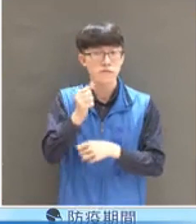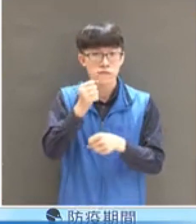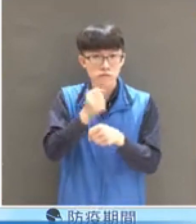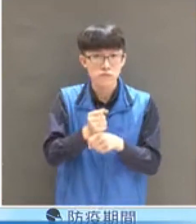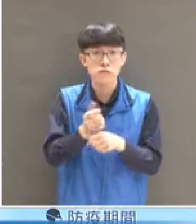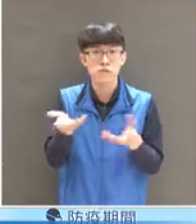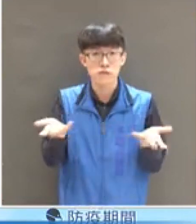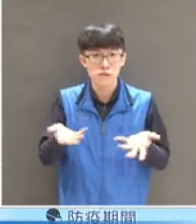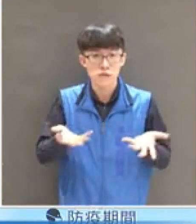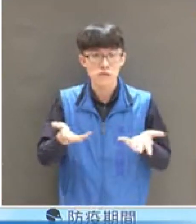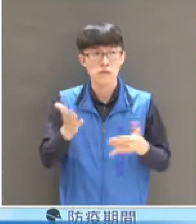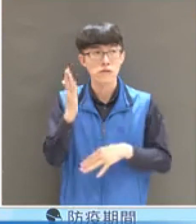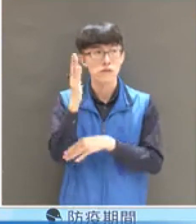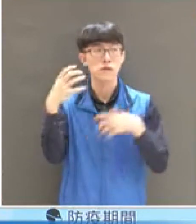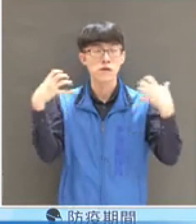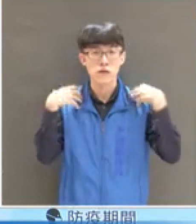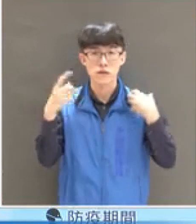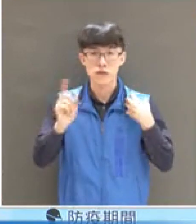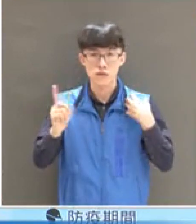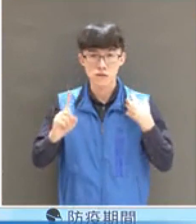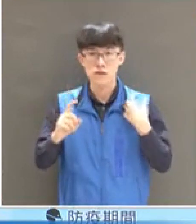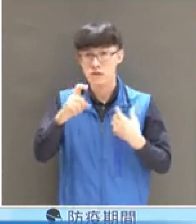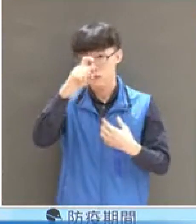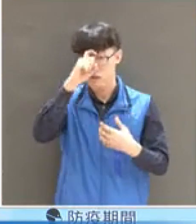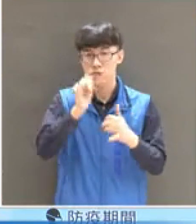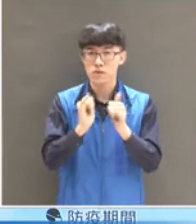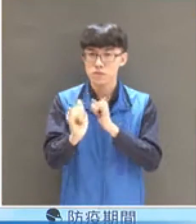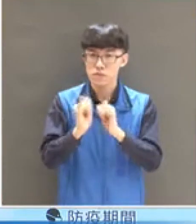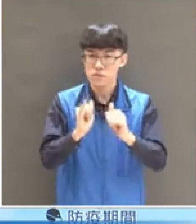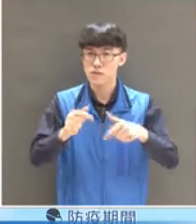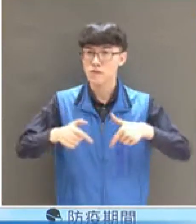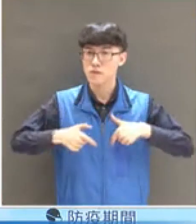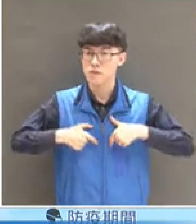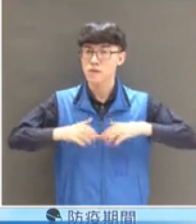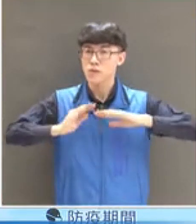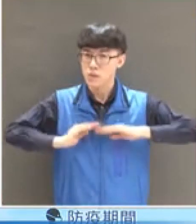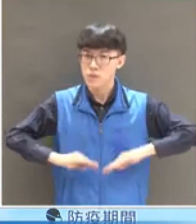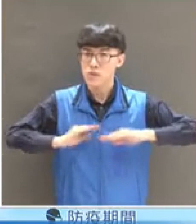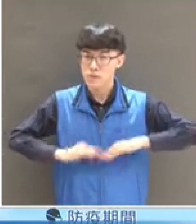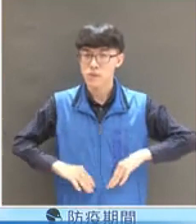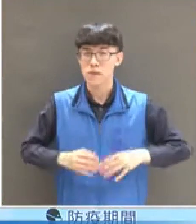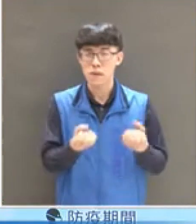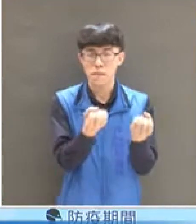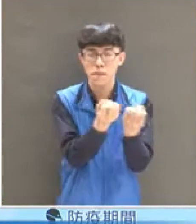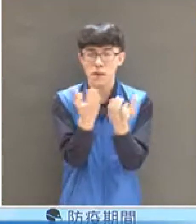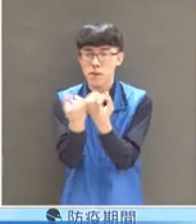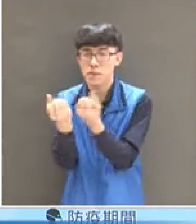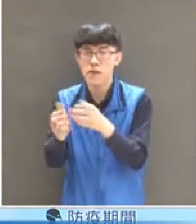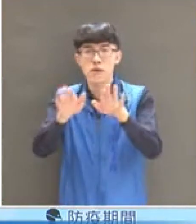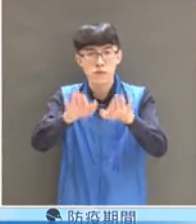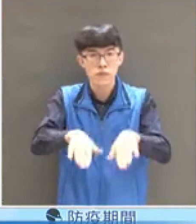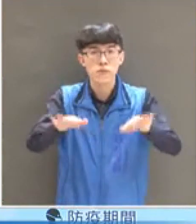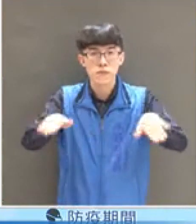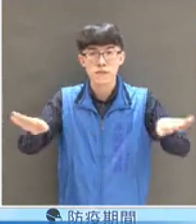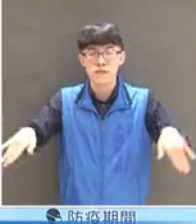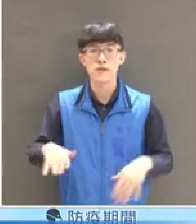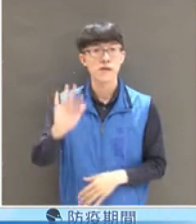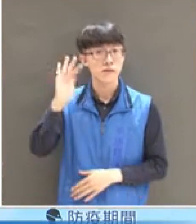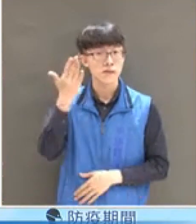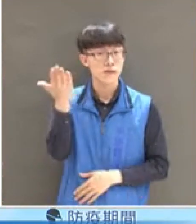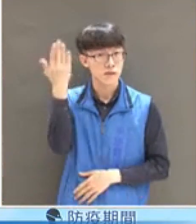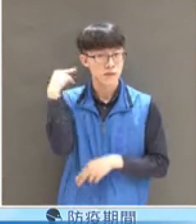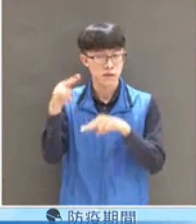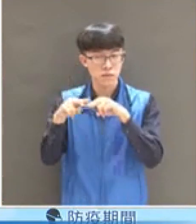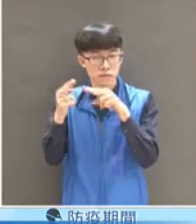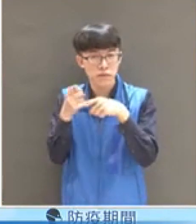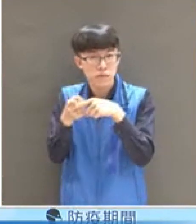到底要做什麼是要穩定社會化解紛爭可是從上次的未解封到國產疫